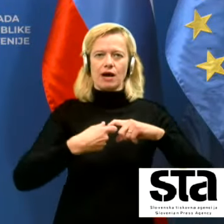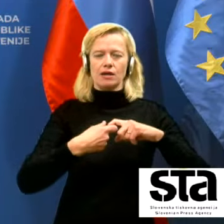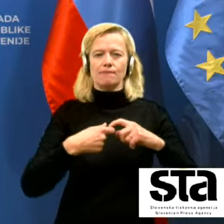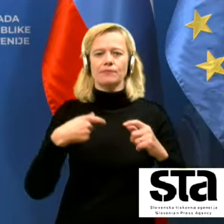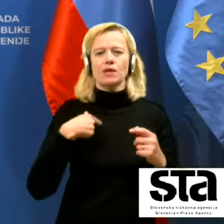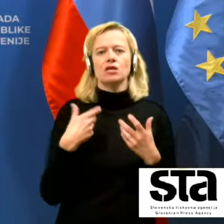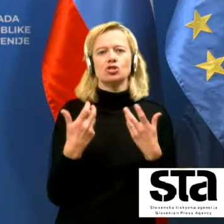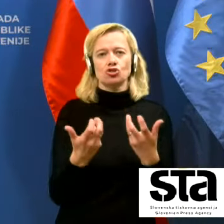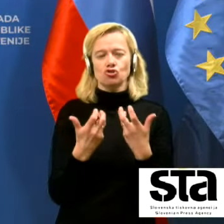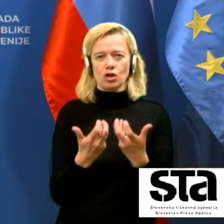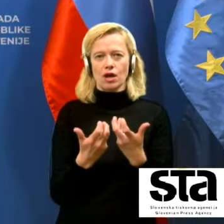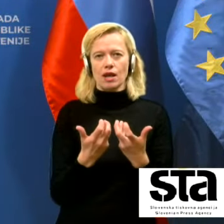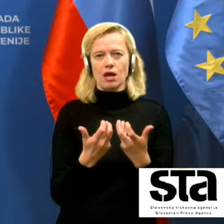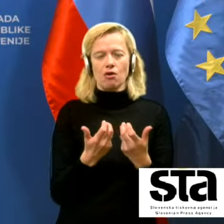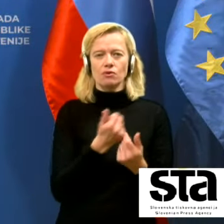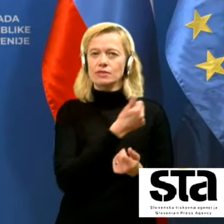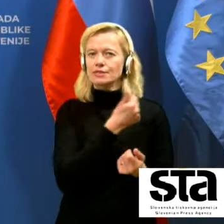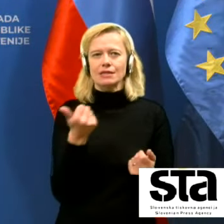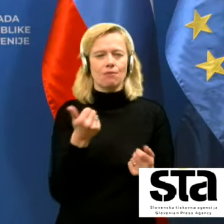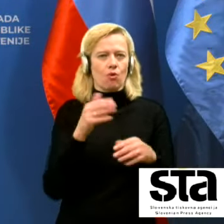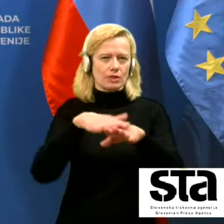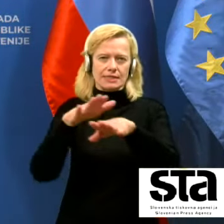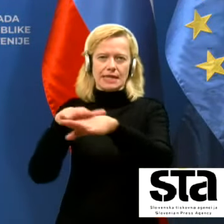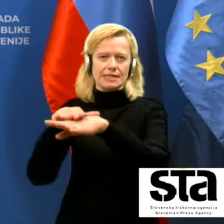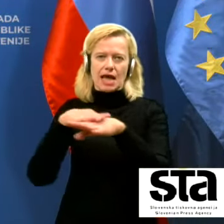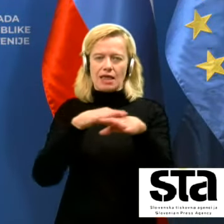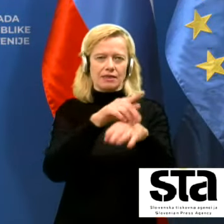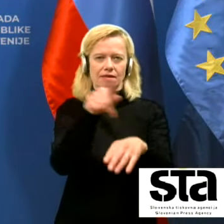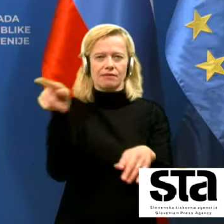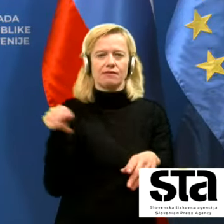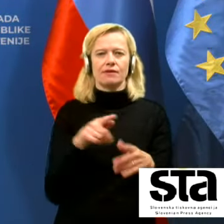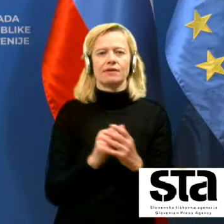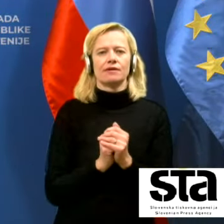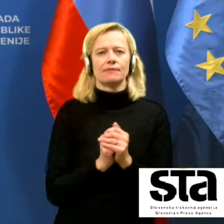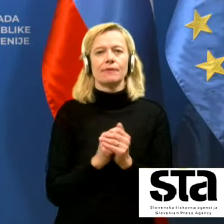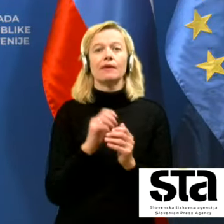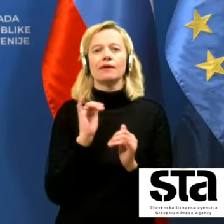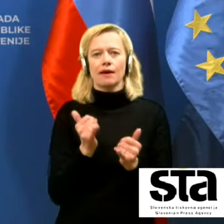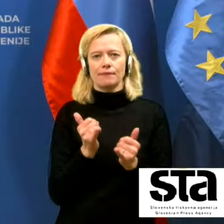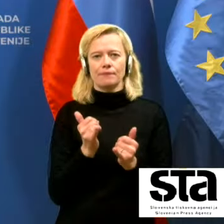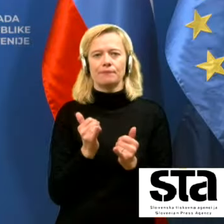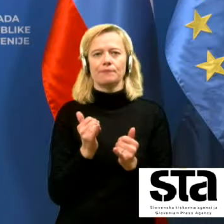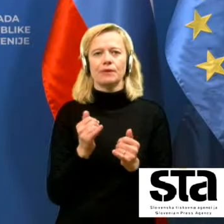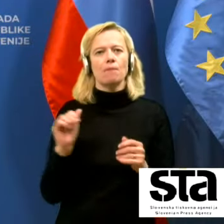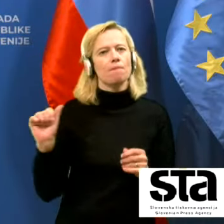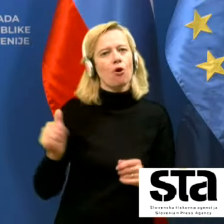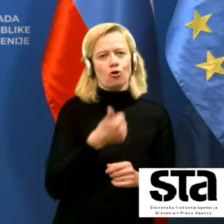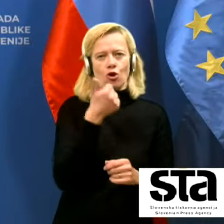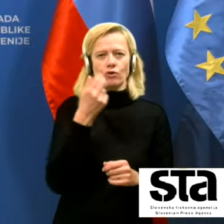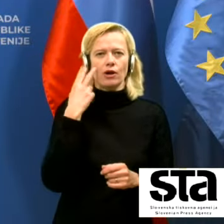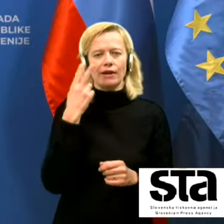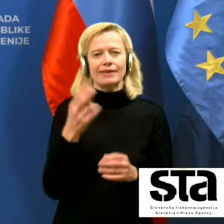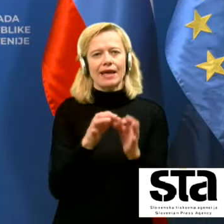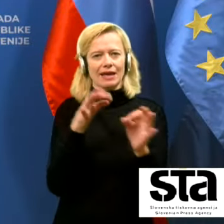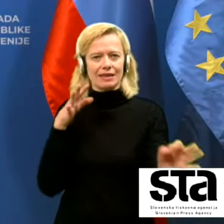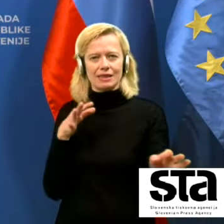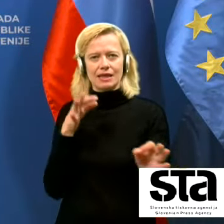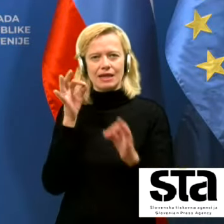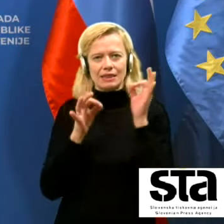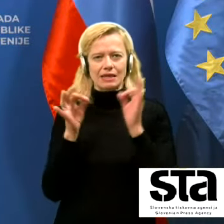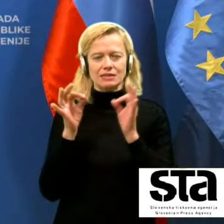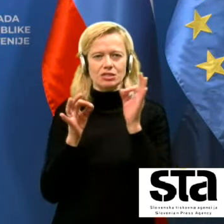vas samo v bistvu seznaniti, je ponovno glede hitrih testov povezanih